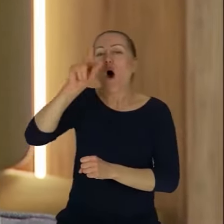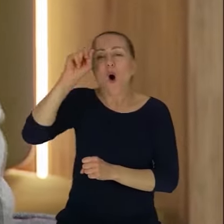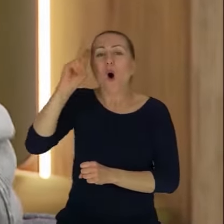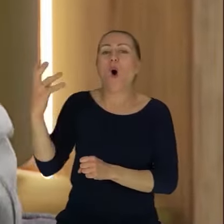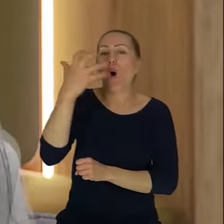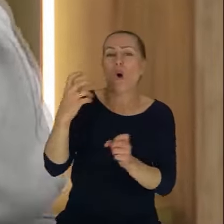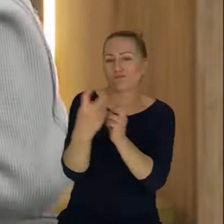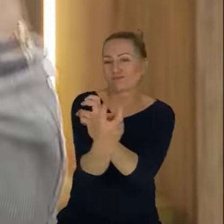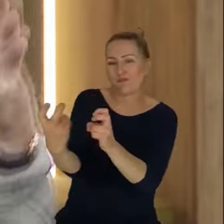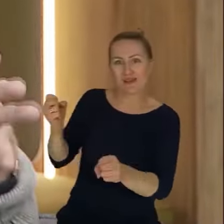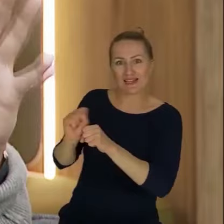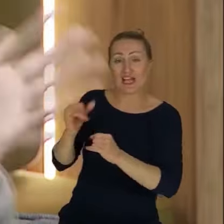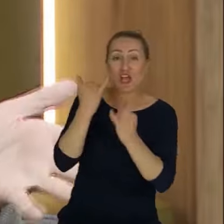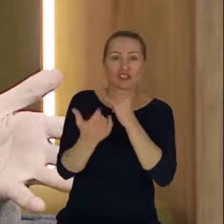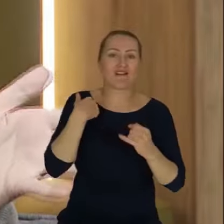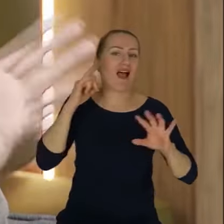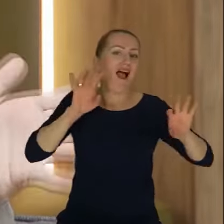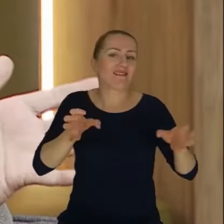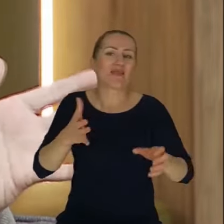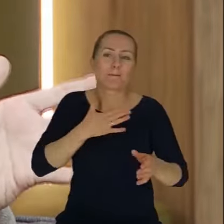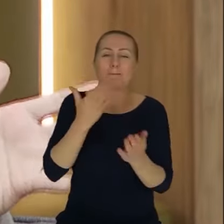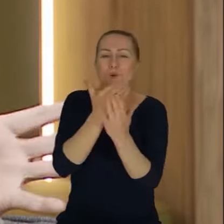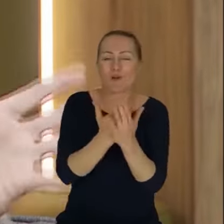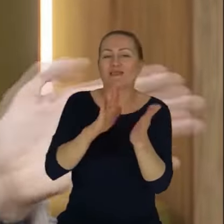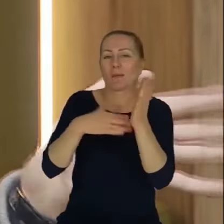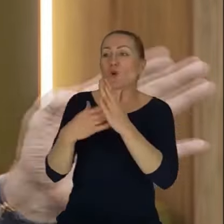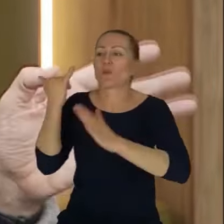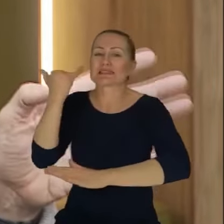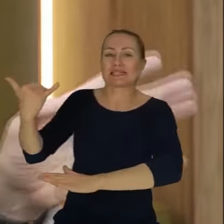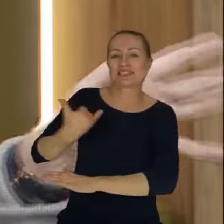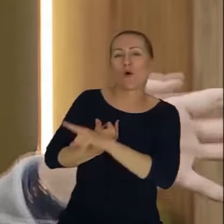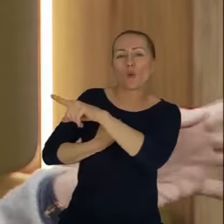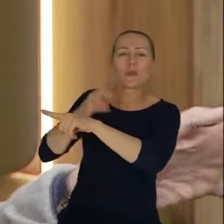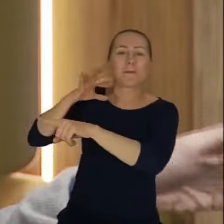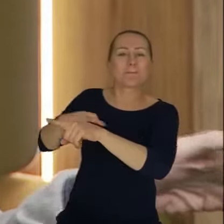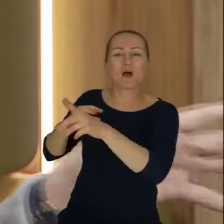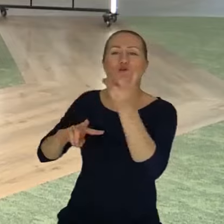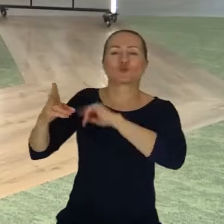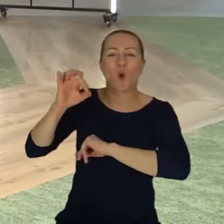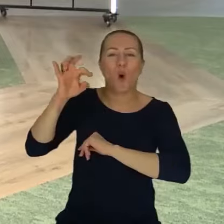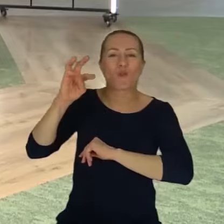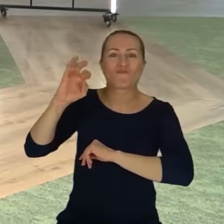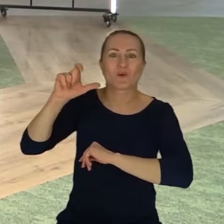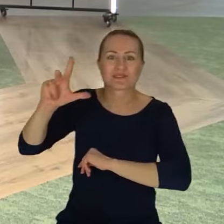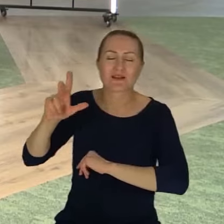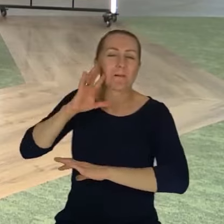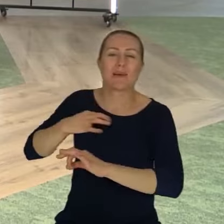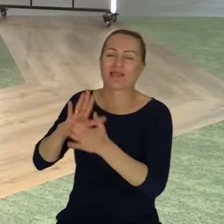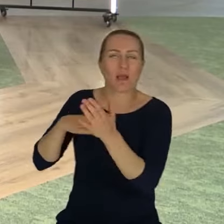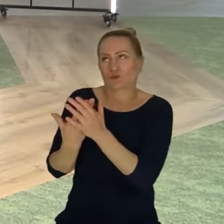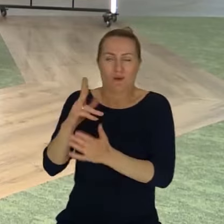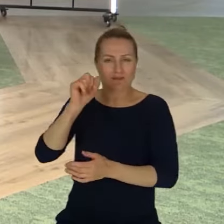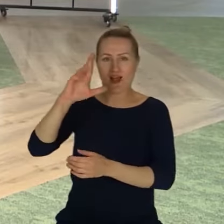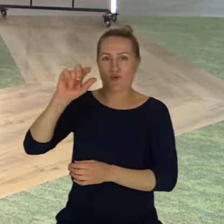program w radiu, to jest, nie wiem, pani Karolina Sotwocka, która tego słucha, zbieżność imion, nie wiem, przypadkowa. To ona tu siedzi przy tym